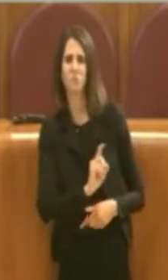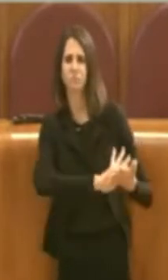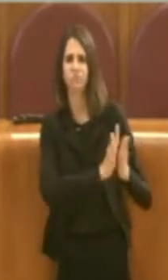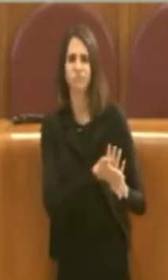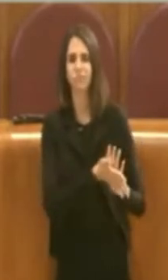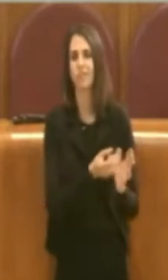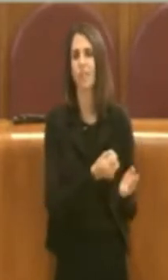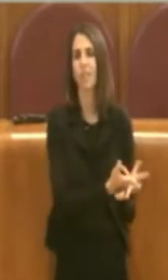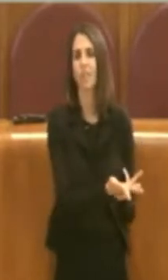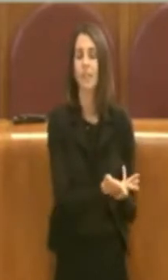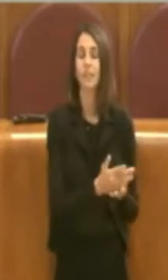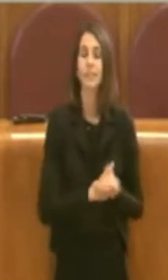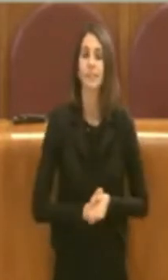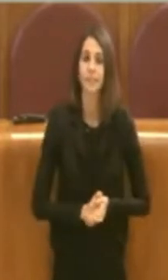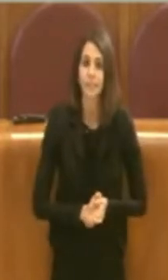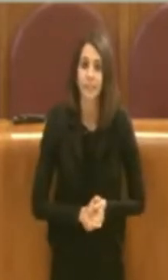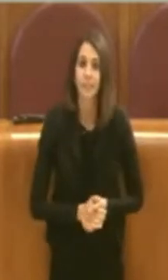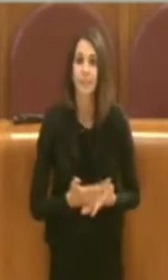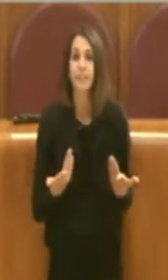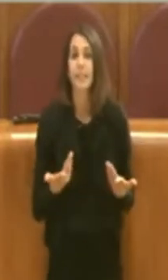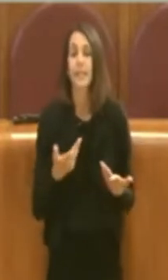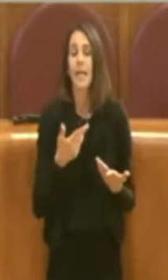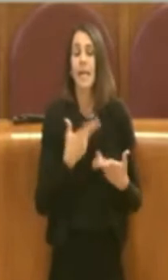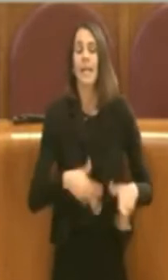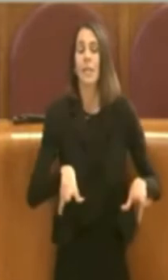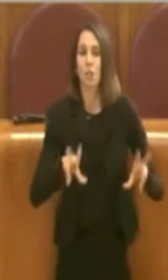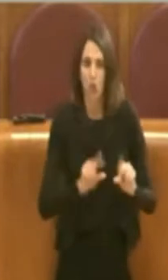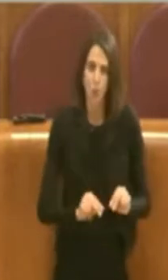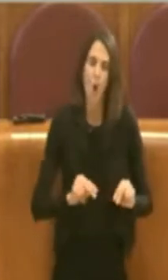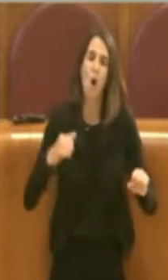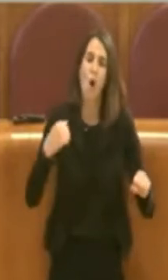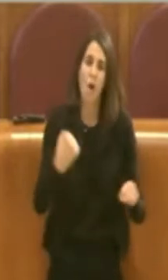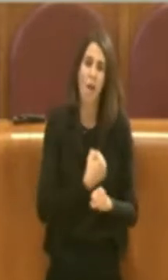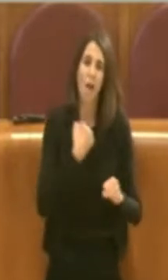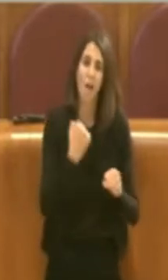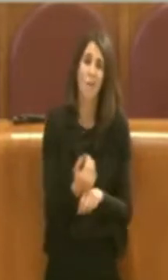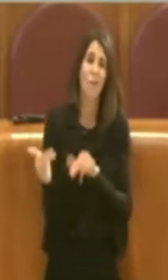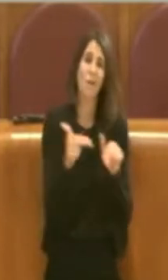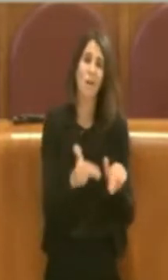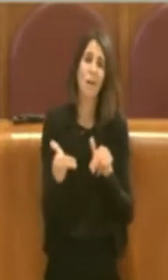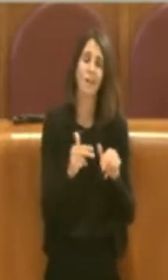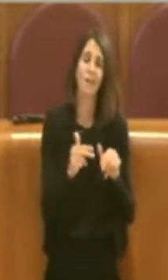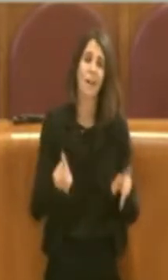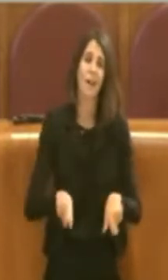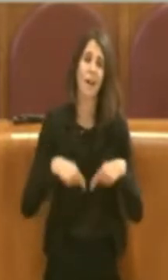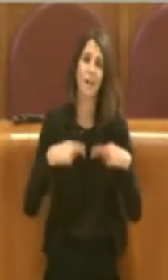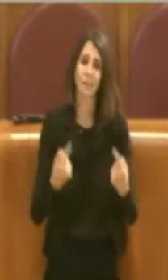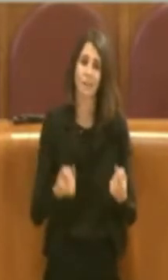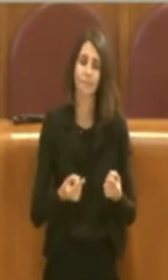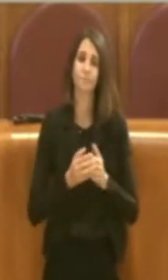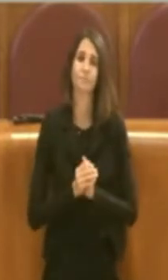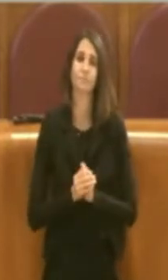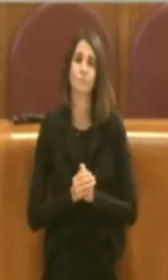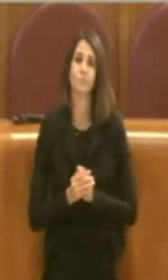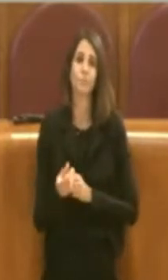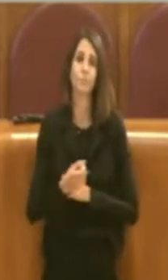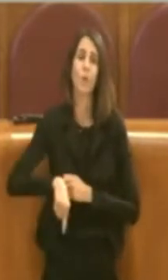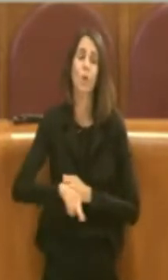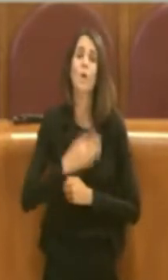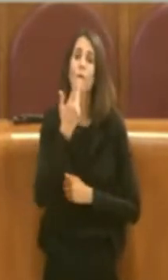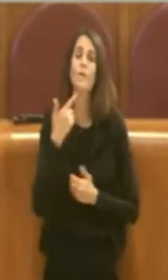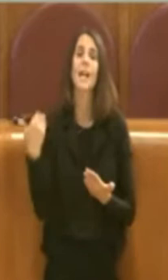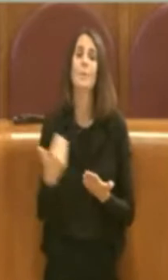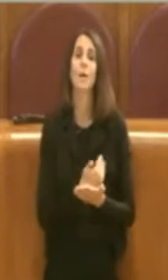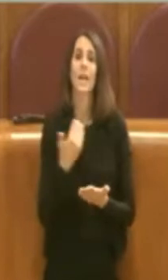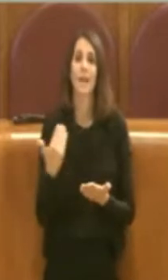eccetera e quindi poi sono serviti nuovi lavori, nuovi anni di attesa per poterli riaprire. Vogliamo evitare tutto